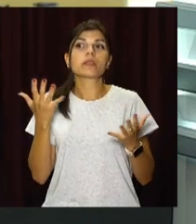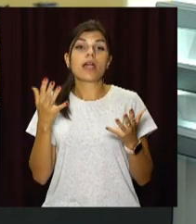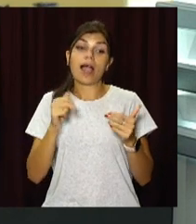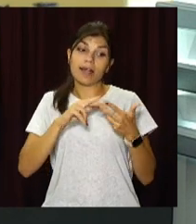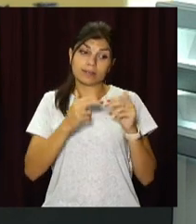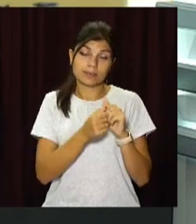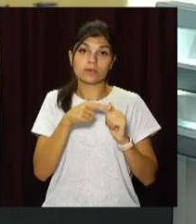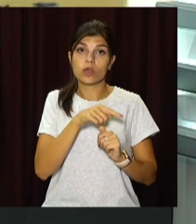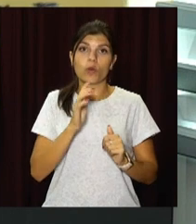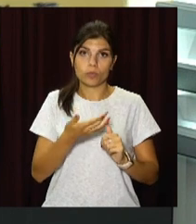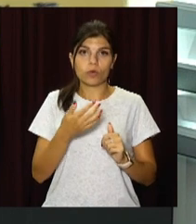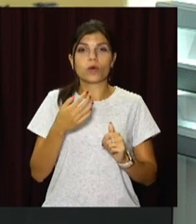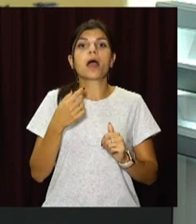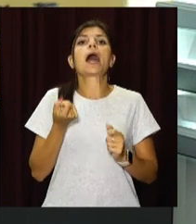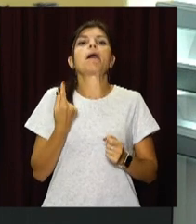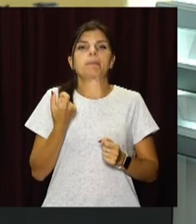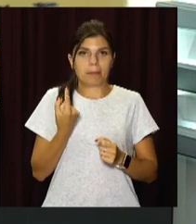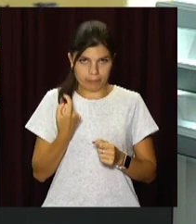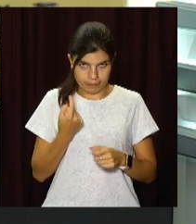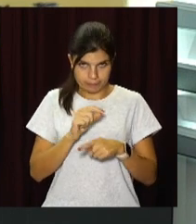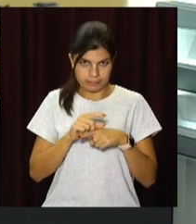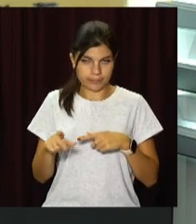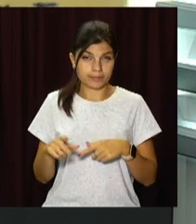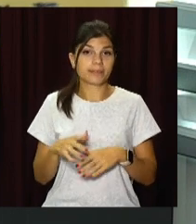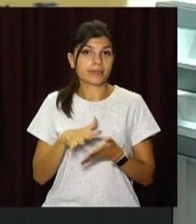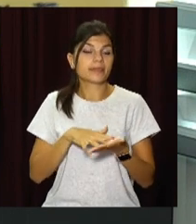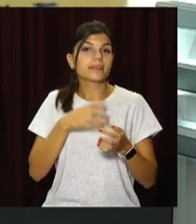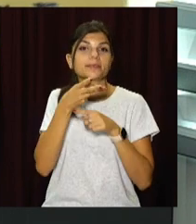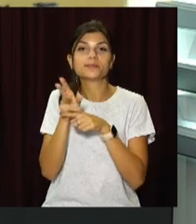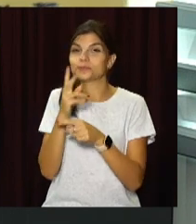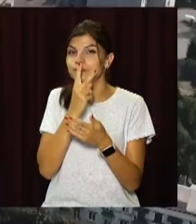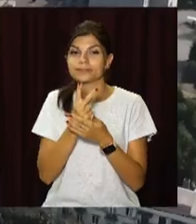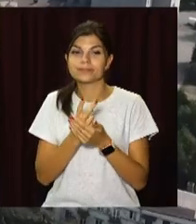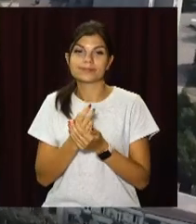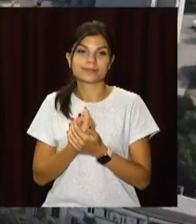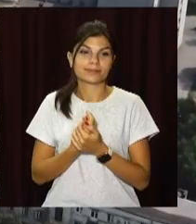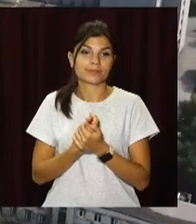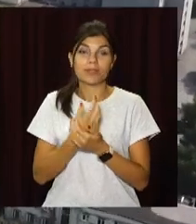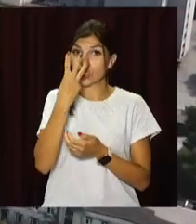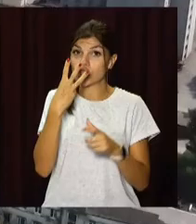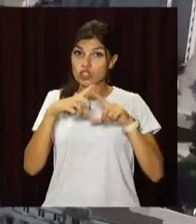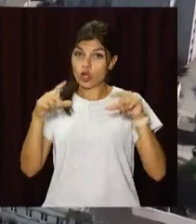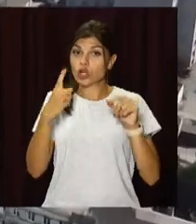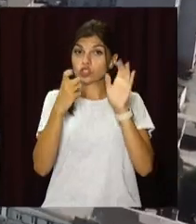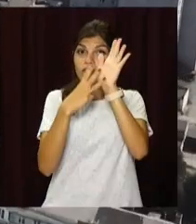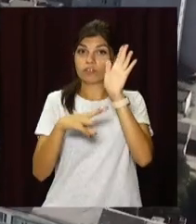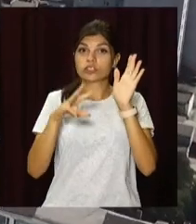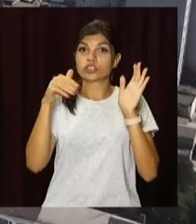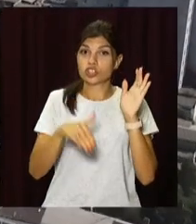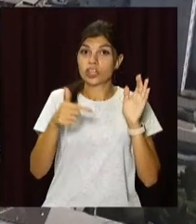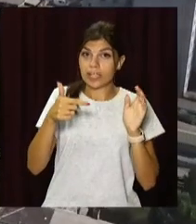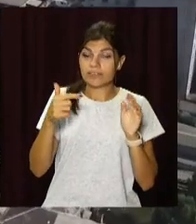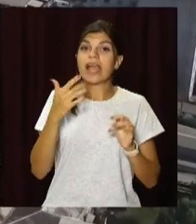'янчани кластимуть отямок. Подробиці в наступному сюжеті. Три школи, 180 тисяч